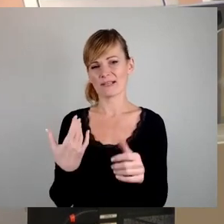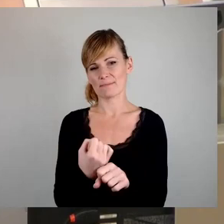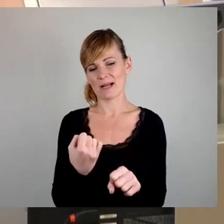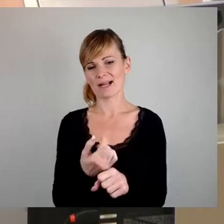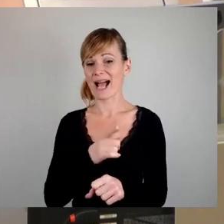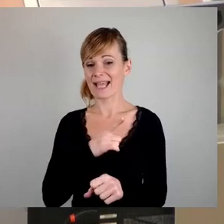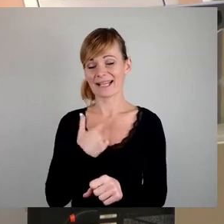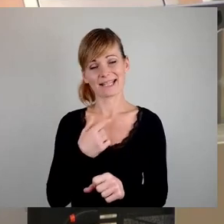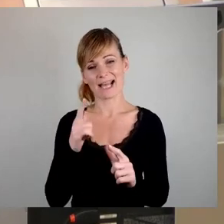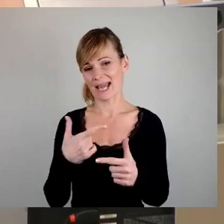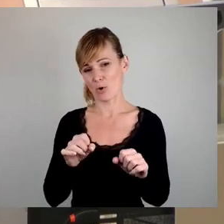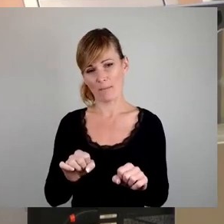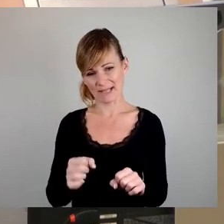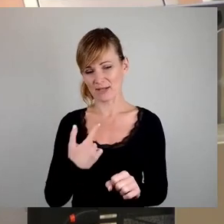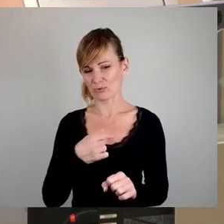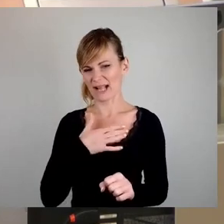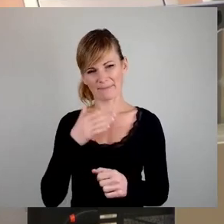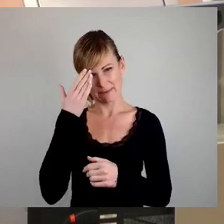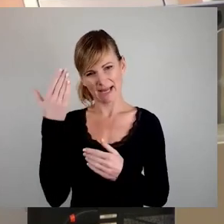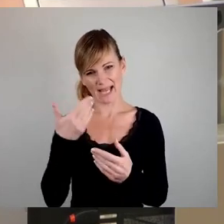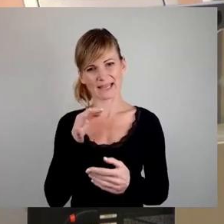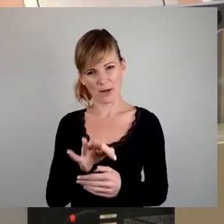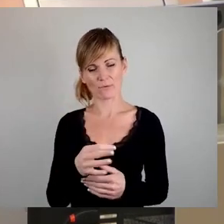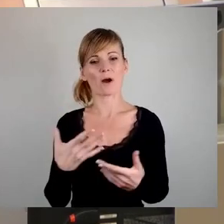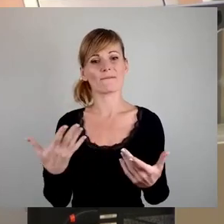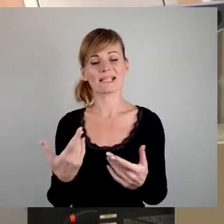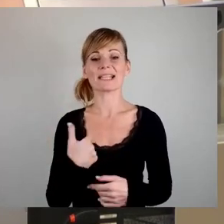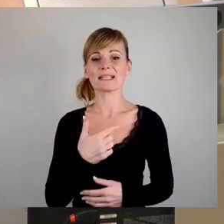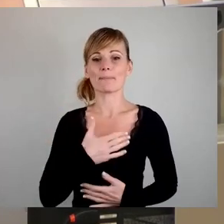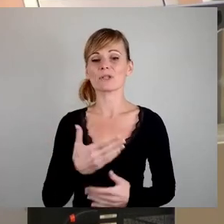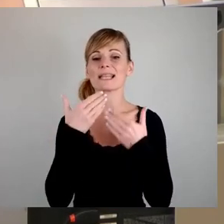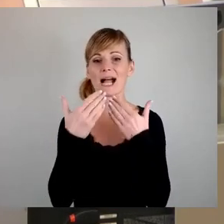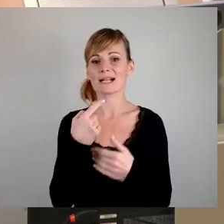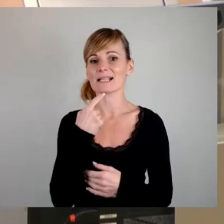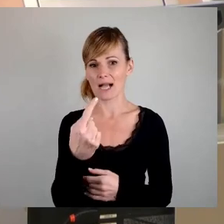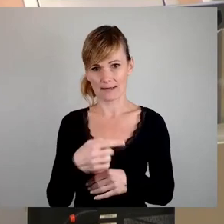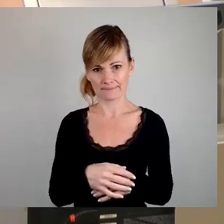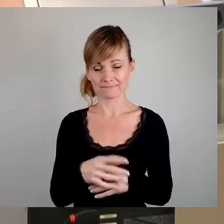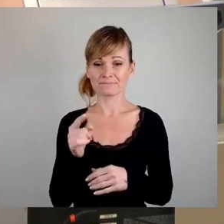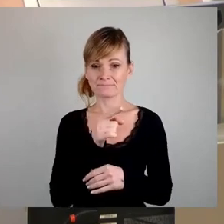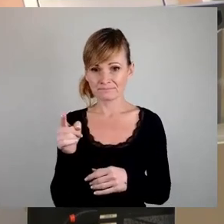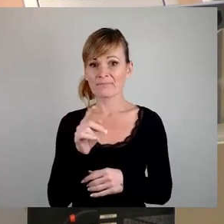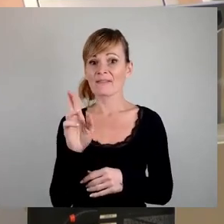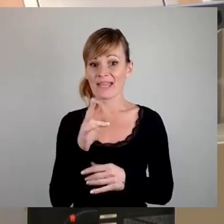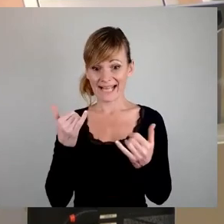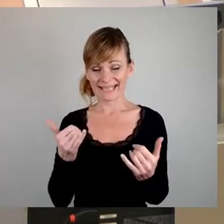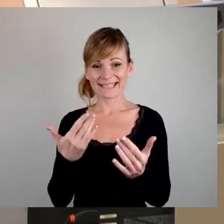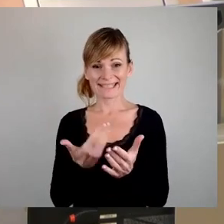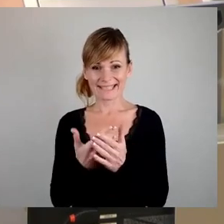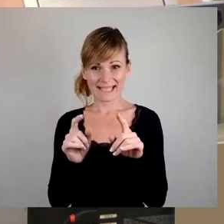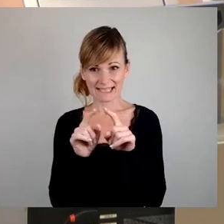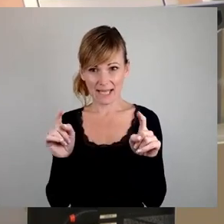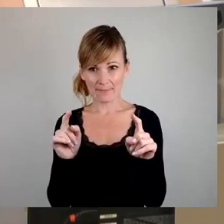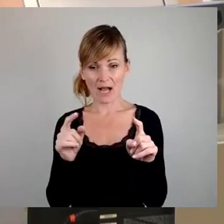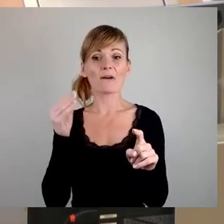nämlich Dankeschön sagen. Ich möchte Dankeschön sagen den Pedenten, die hier dieses Thema Wohnen in